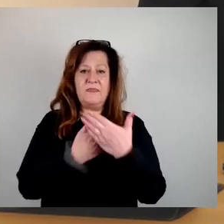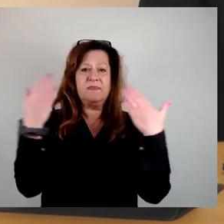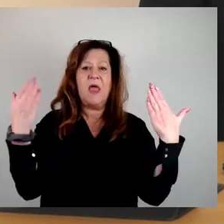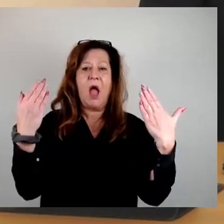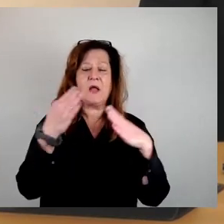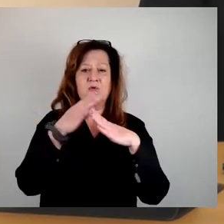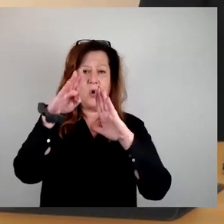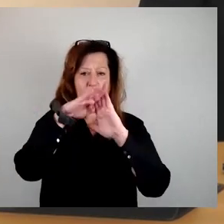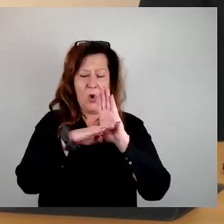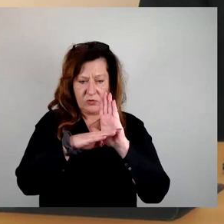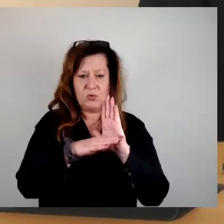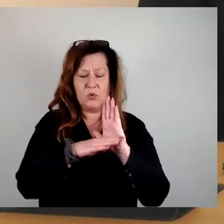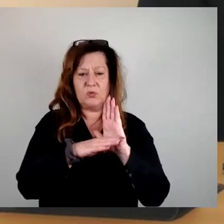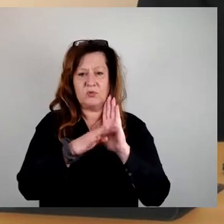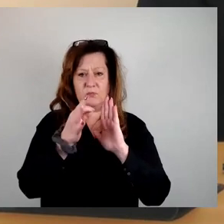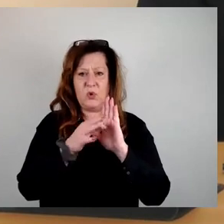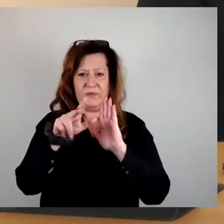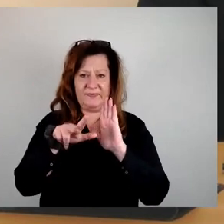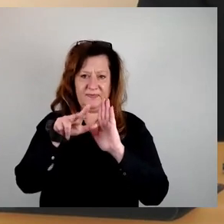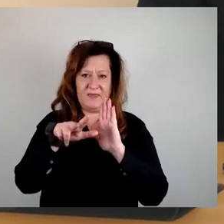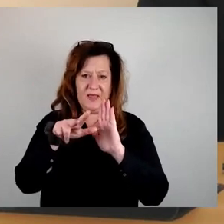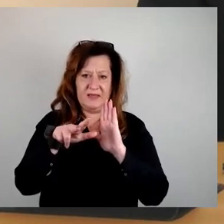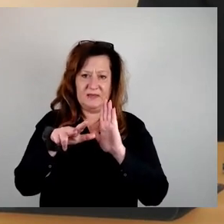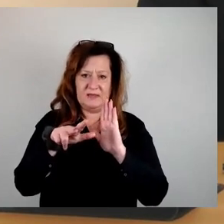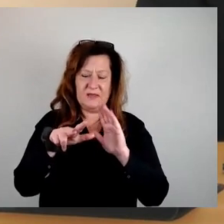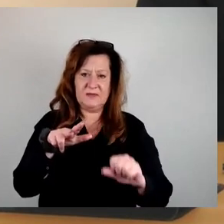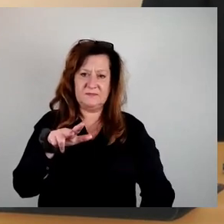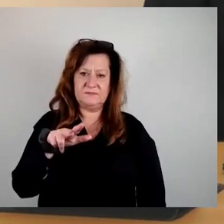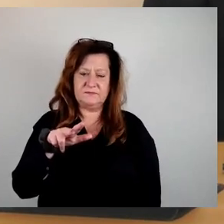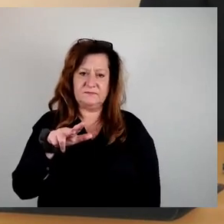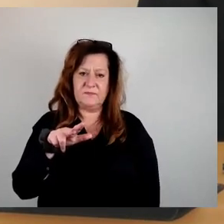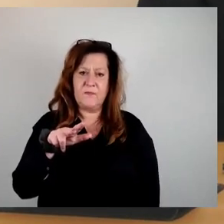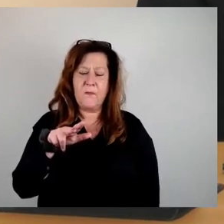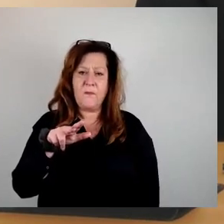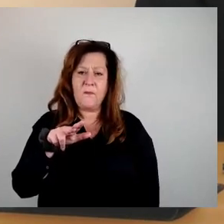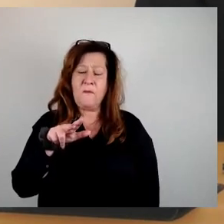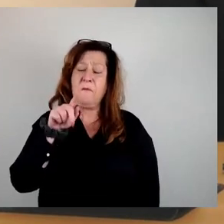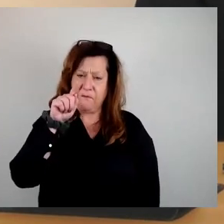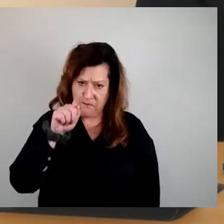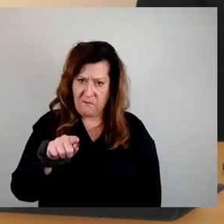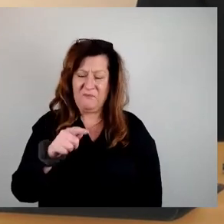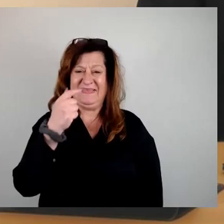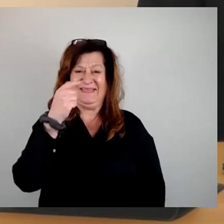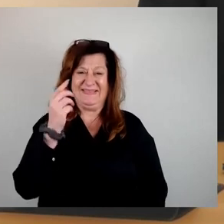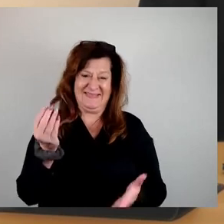Der hat, wie gesagt, drei Änderungsanträge.